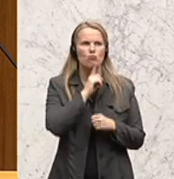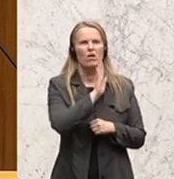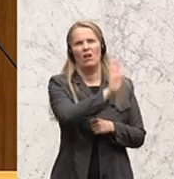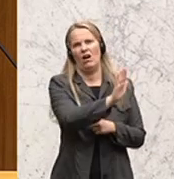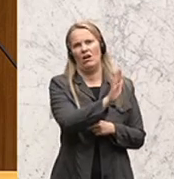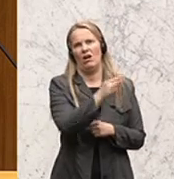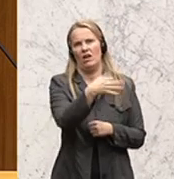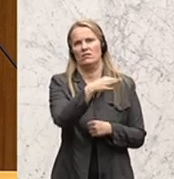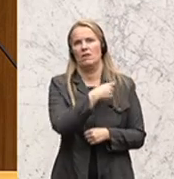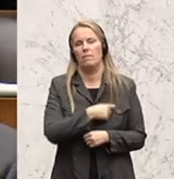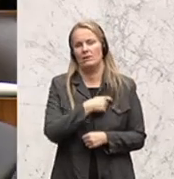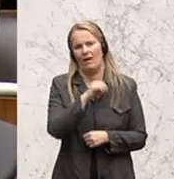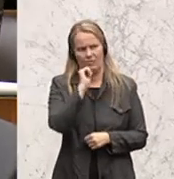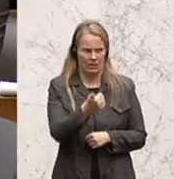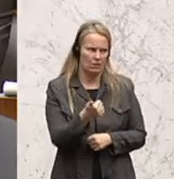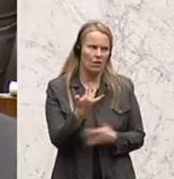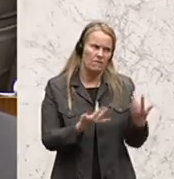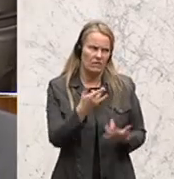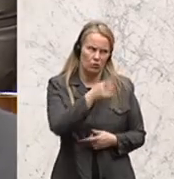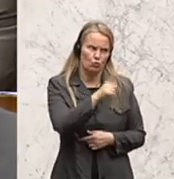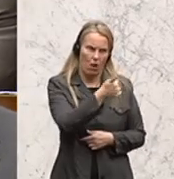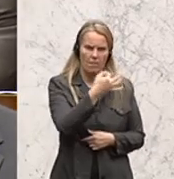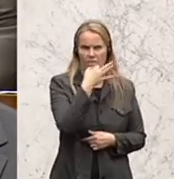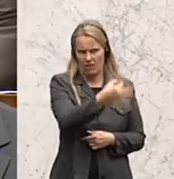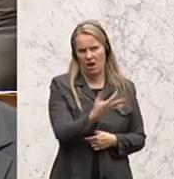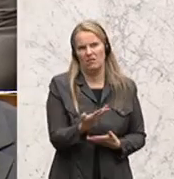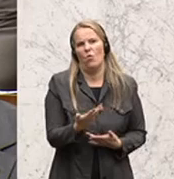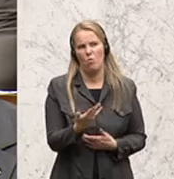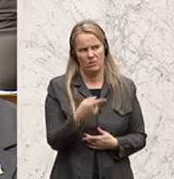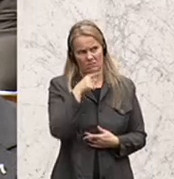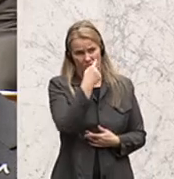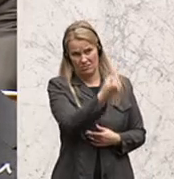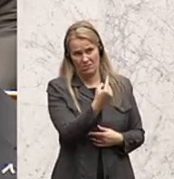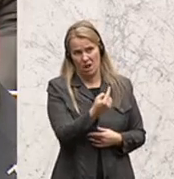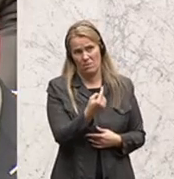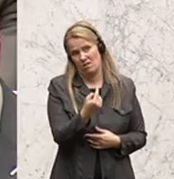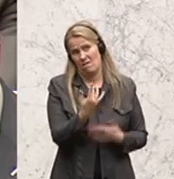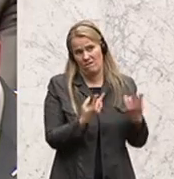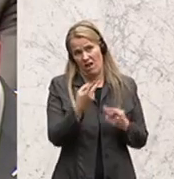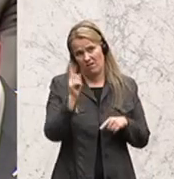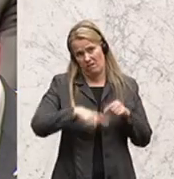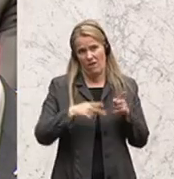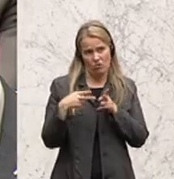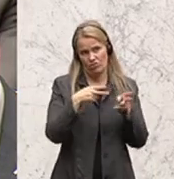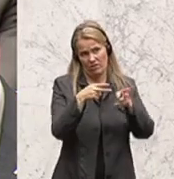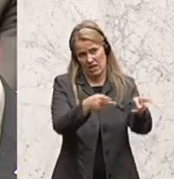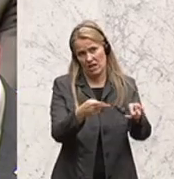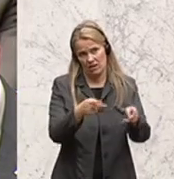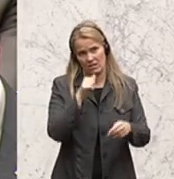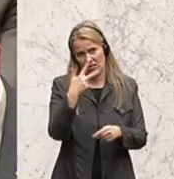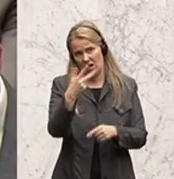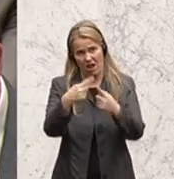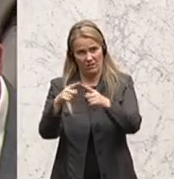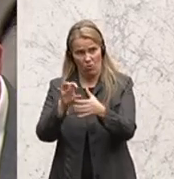Ihre Fraktion nicht. Da sollten Sie sich vielleicht schon einmal die Frage stellen, ob nicht Sie vielleicht auf dem falschen Dampfer sind und nicht die drei